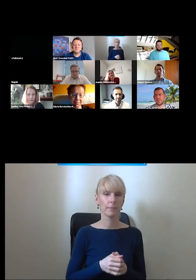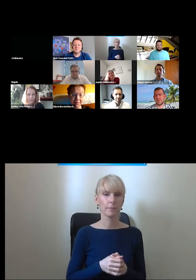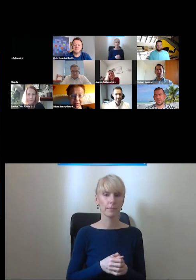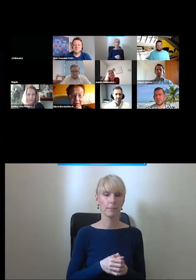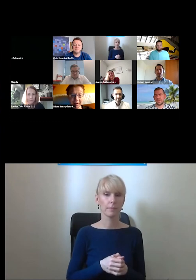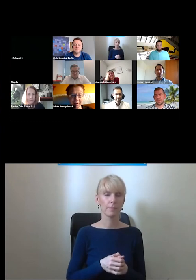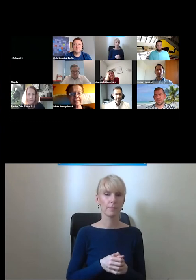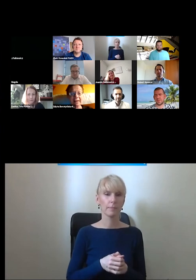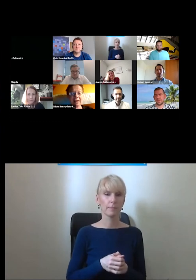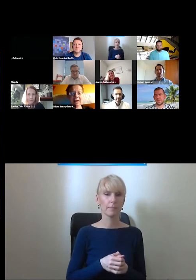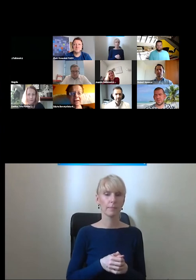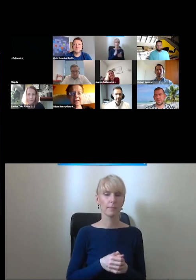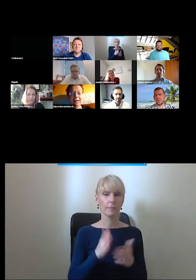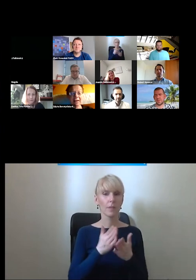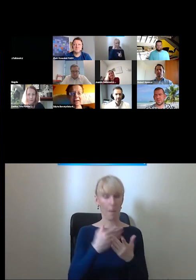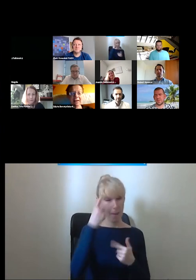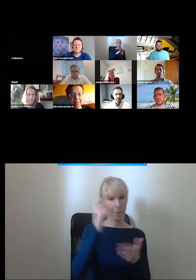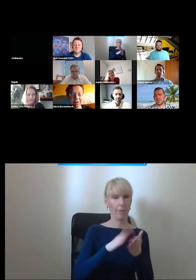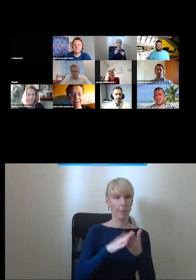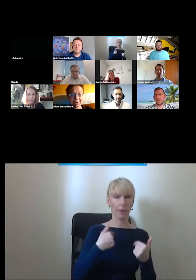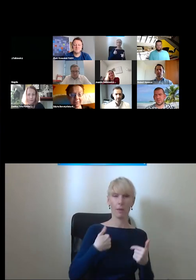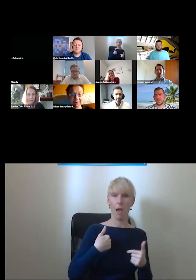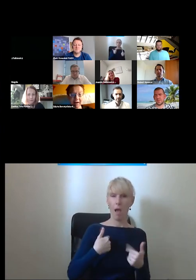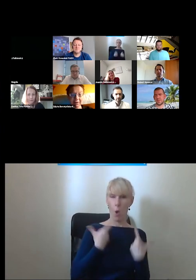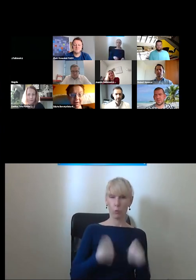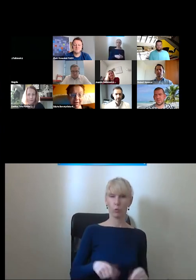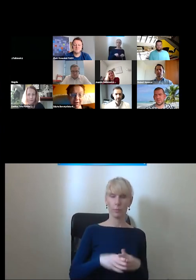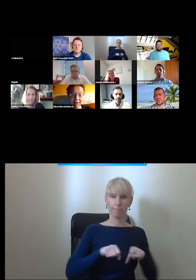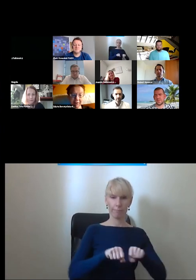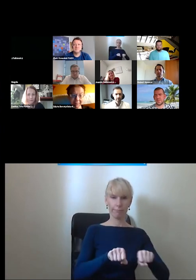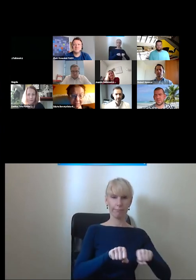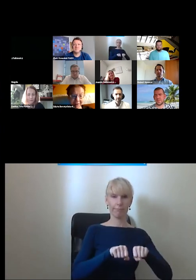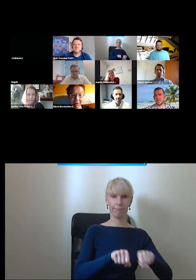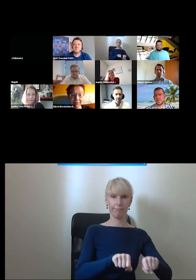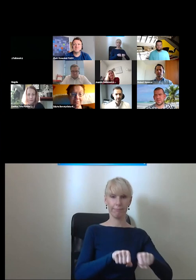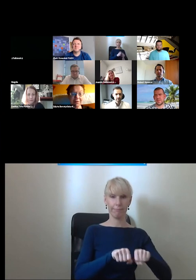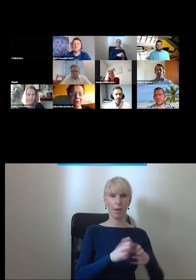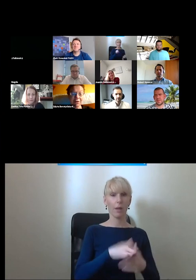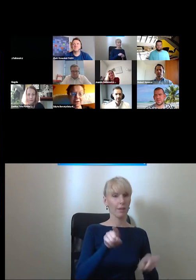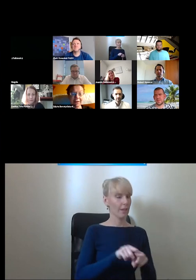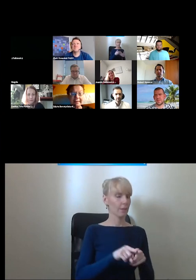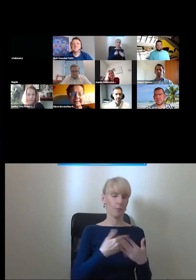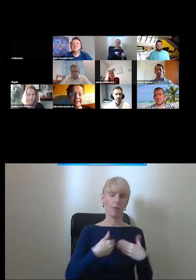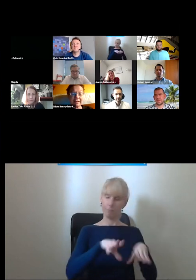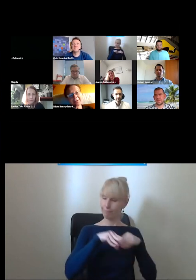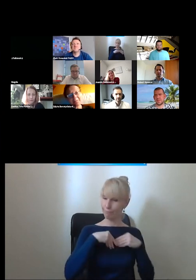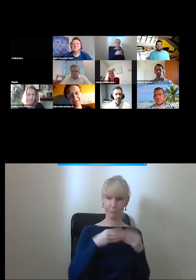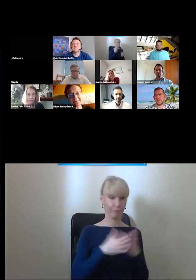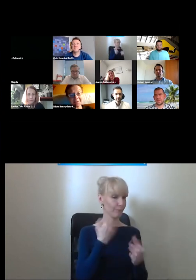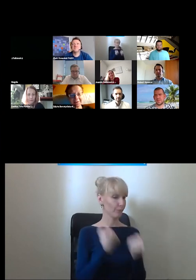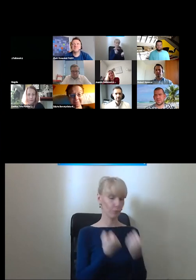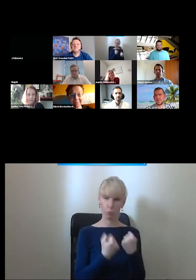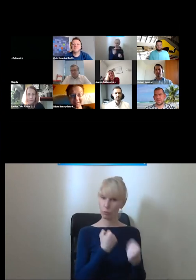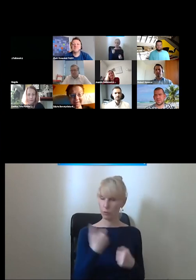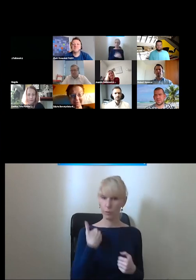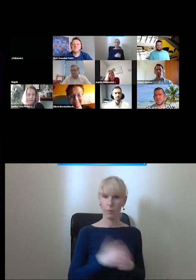po tym jak chodziłam z dzieckiem i z wózkiem że mi też pewne rzeczy doskierały dlatego myślmy o dostępności i